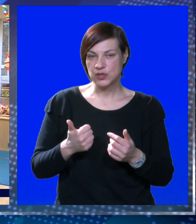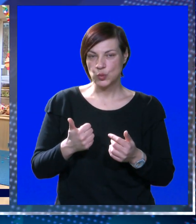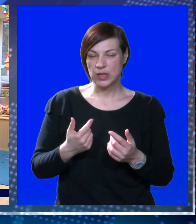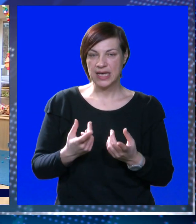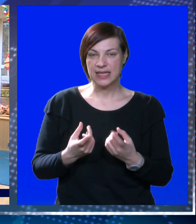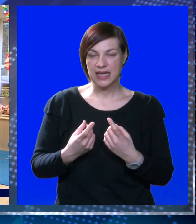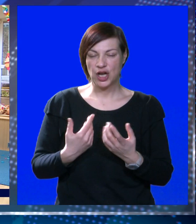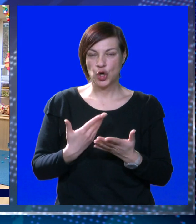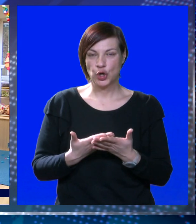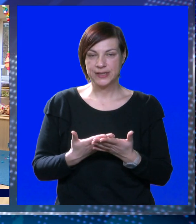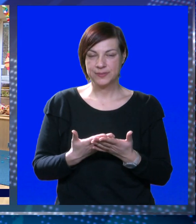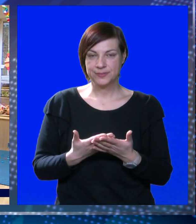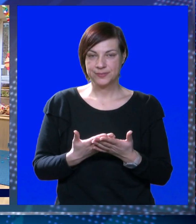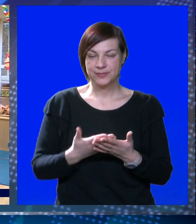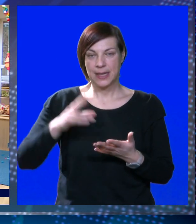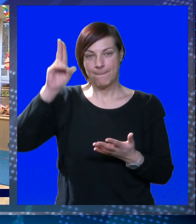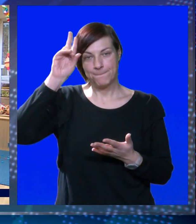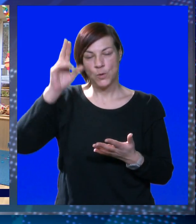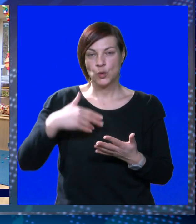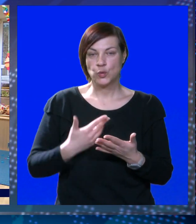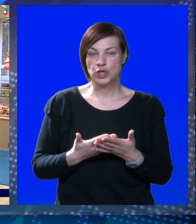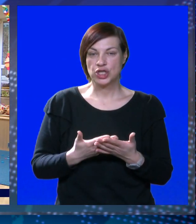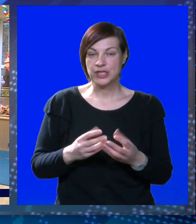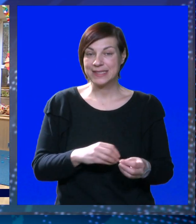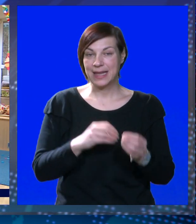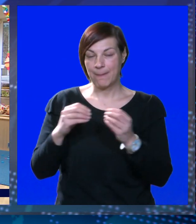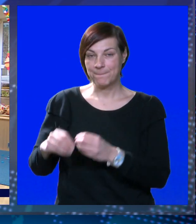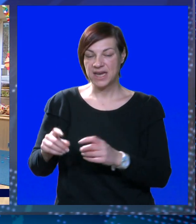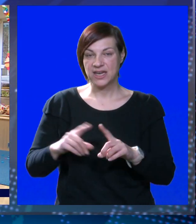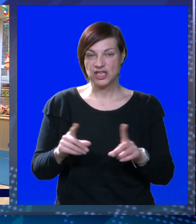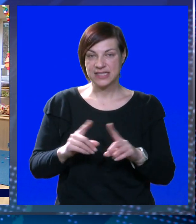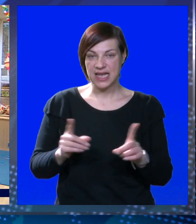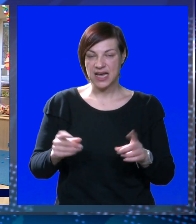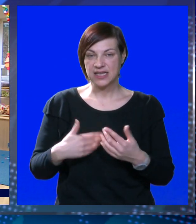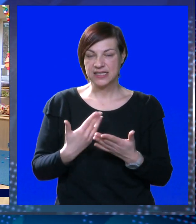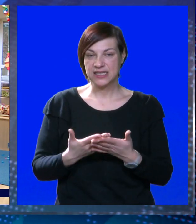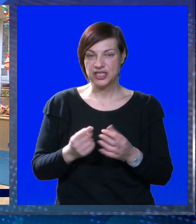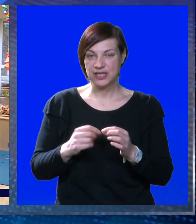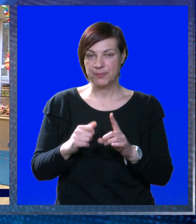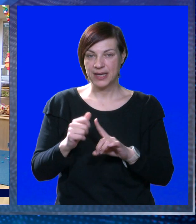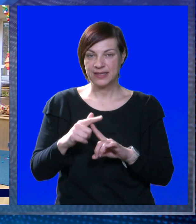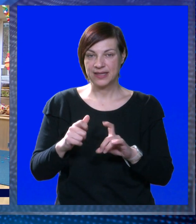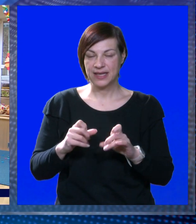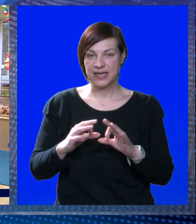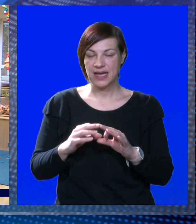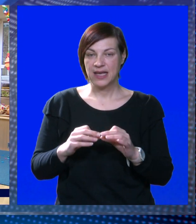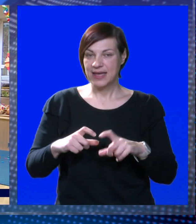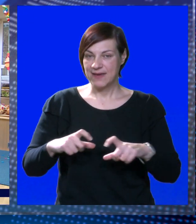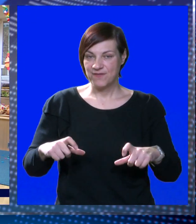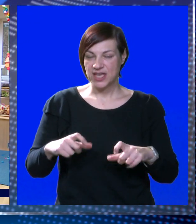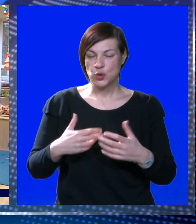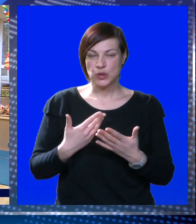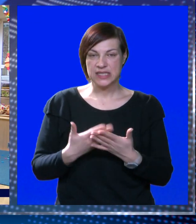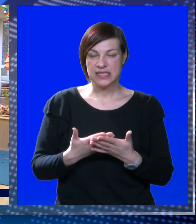od mogućnosti načina prijenosa različitih i bakterijskih i